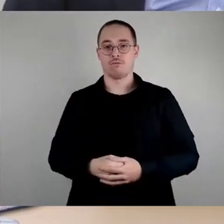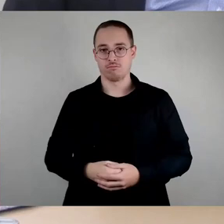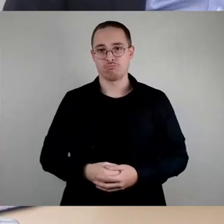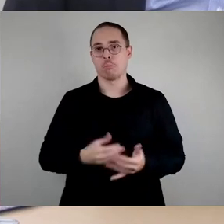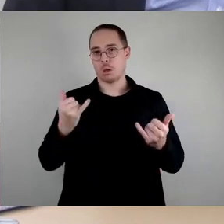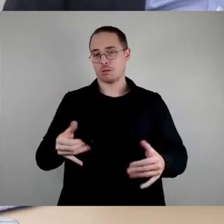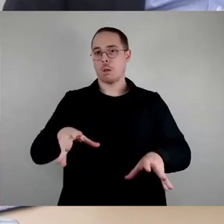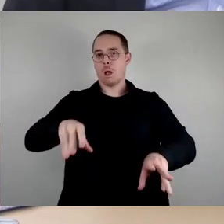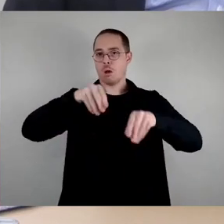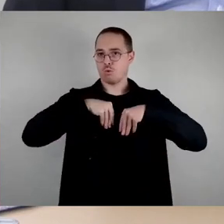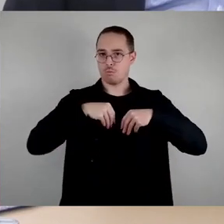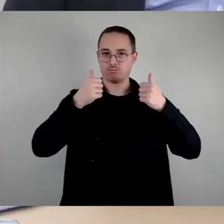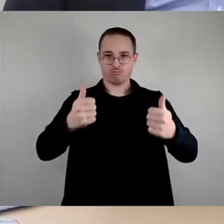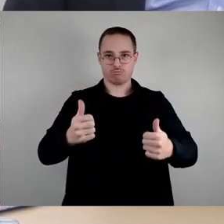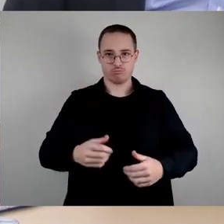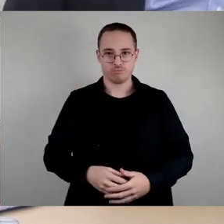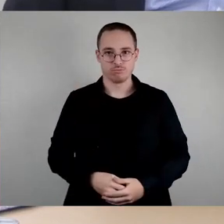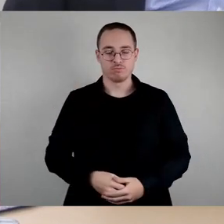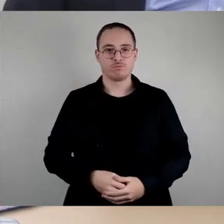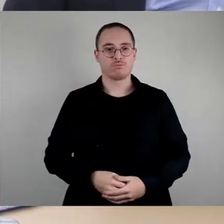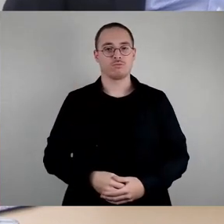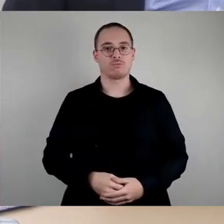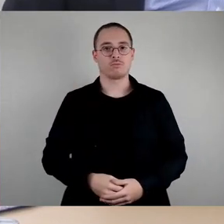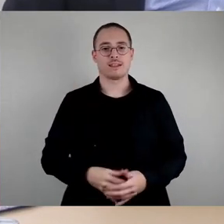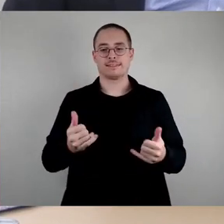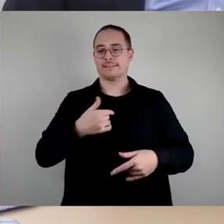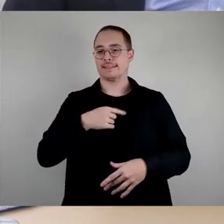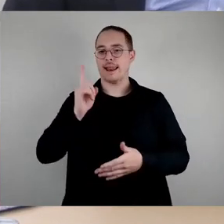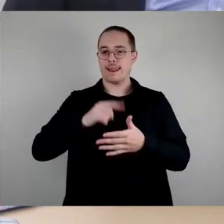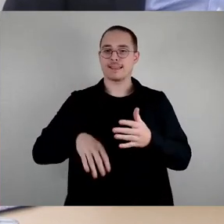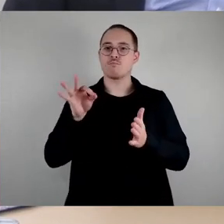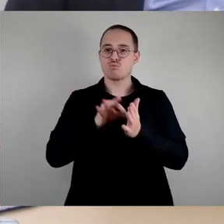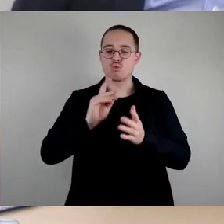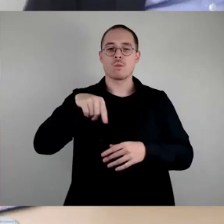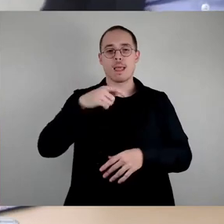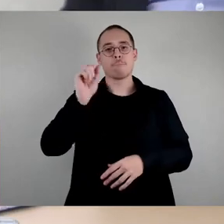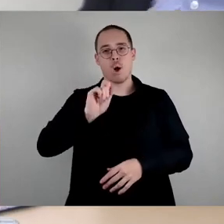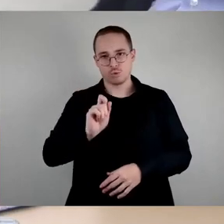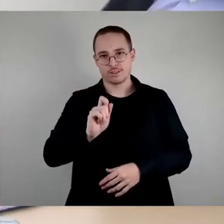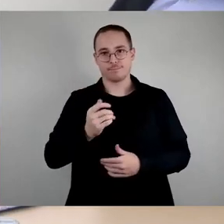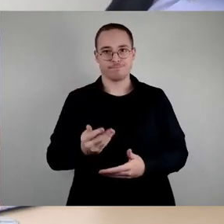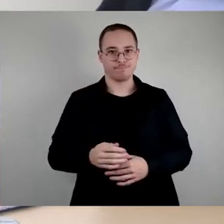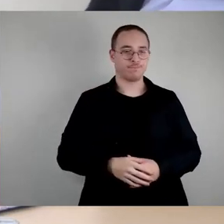angenommen. So, einen Punkt würde ich noch machen und dann gehen wir in die Pause. Wir haben 19 11 auf.